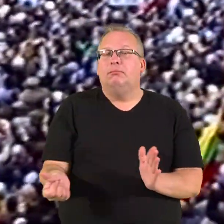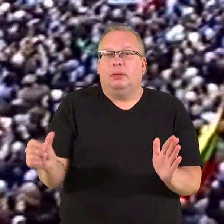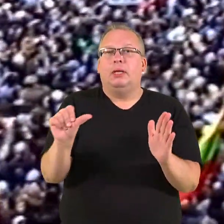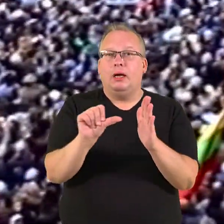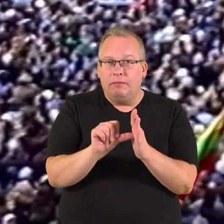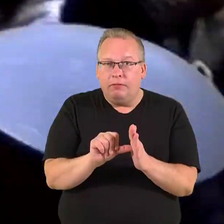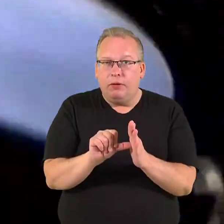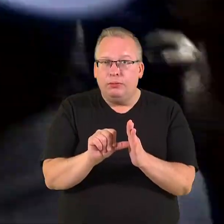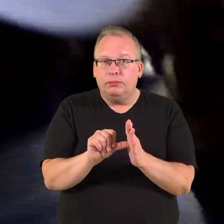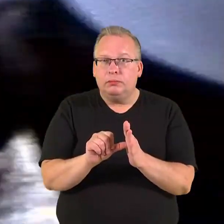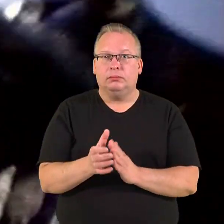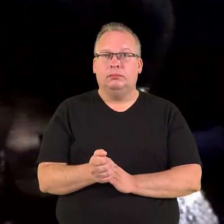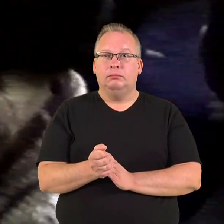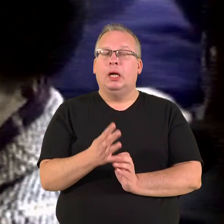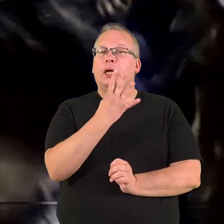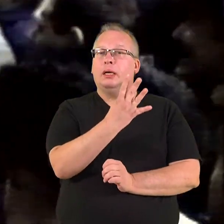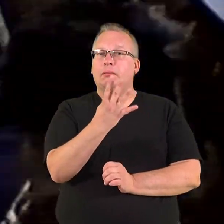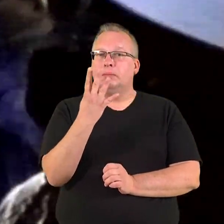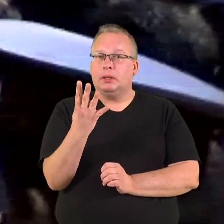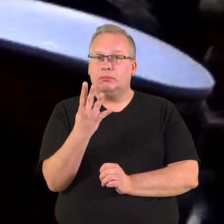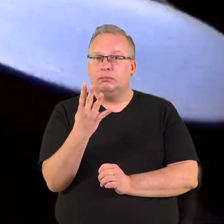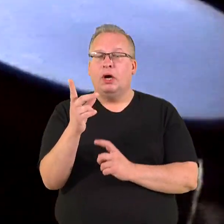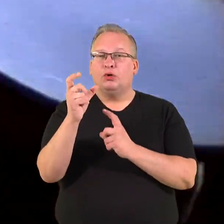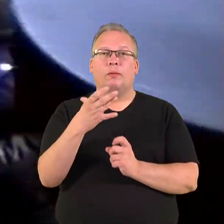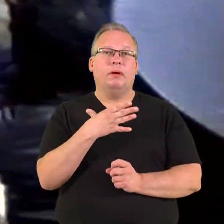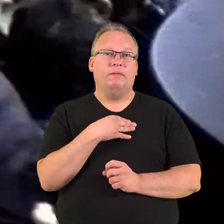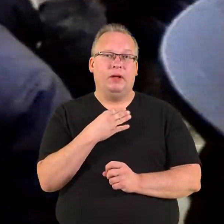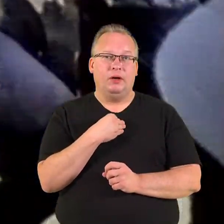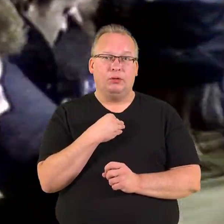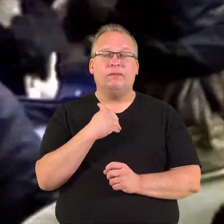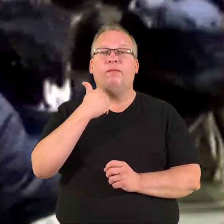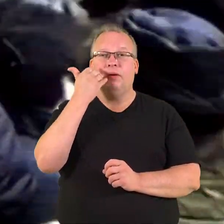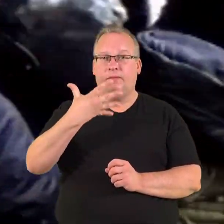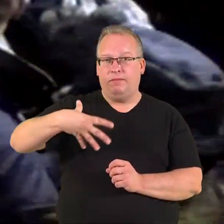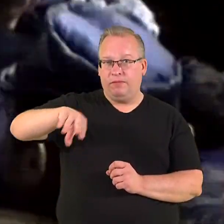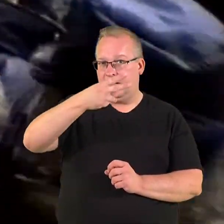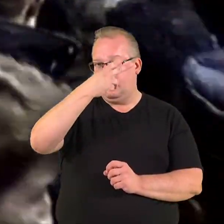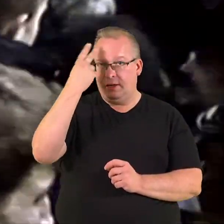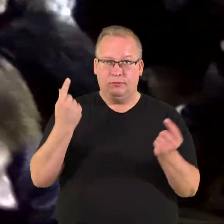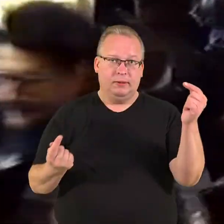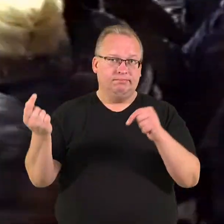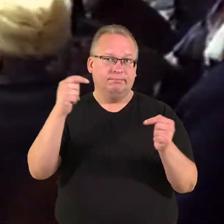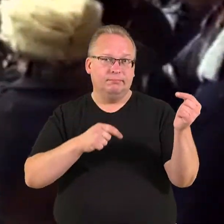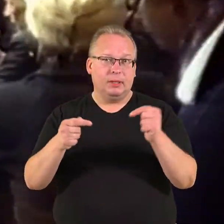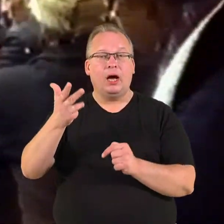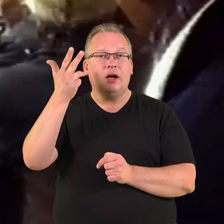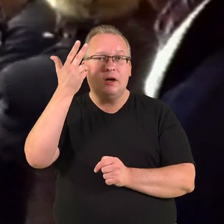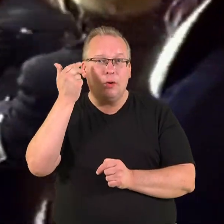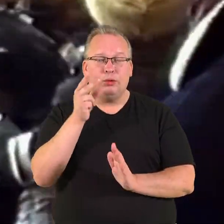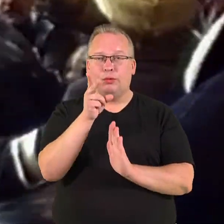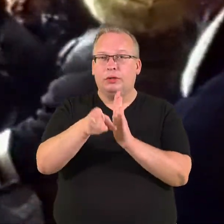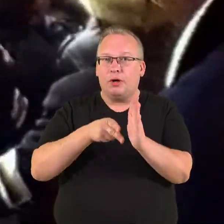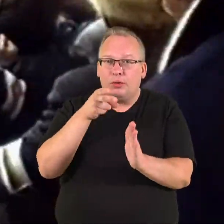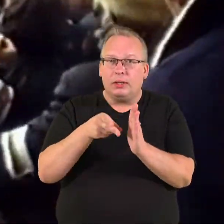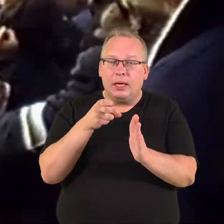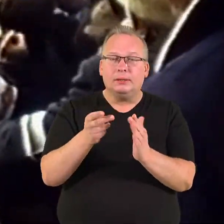su 44 Vilniaus šauliais. O paskui visą Lietuvą jau suvažiavo iš Kauno, traukiniais